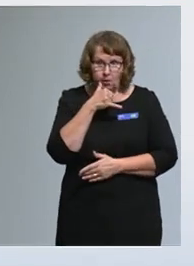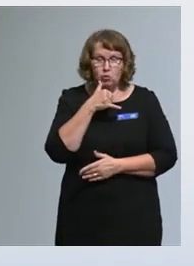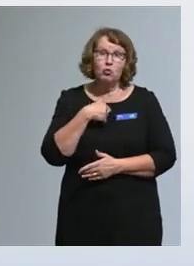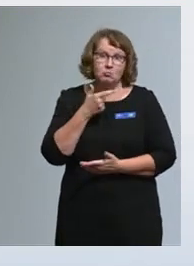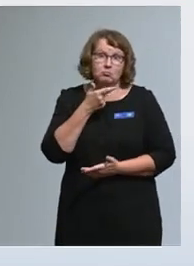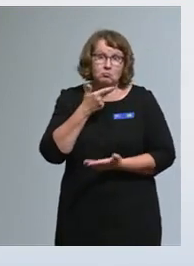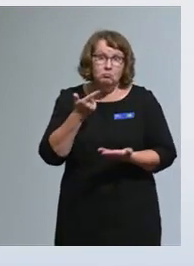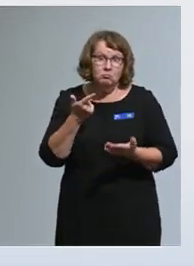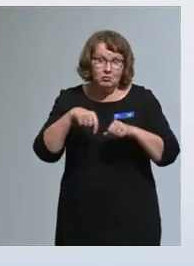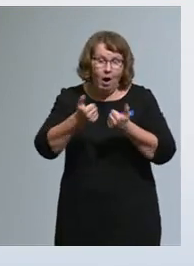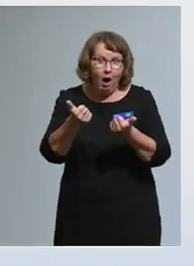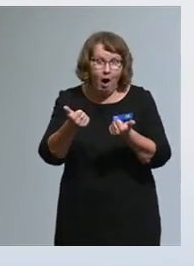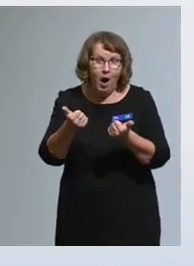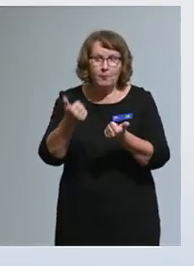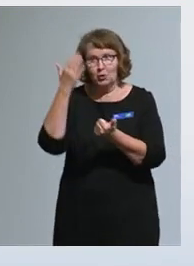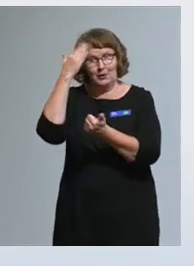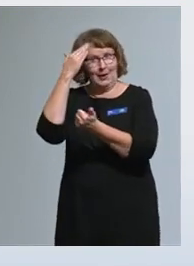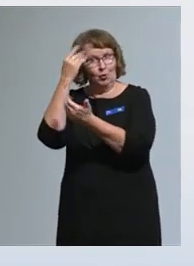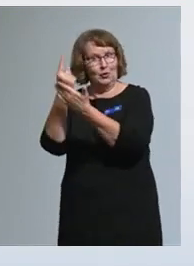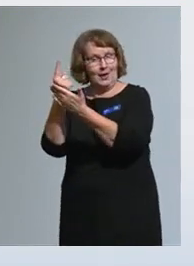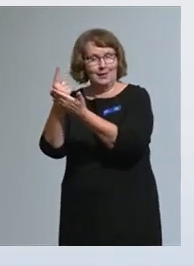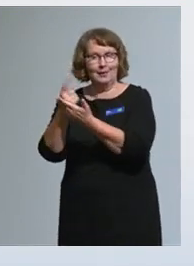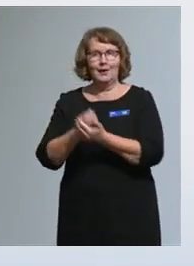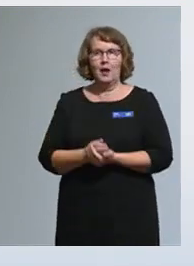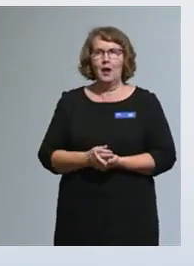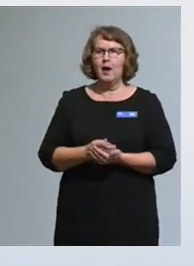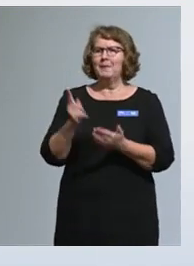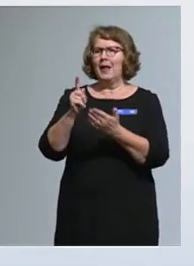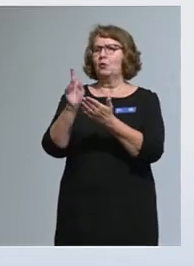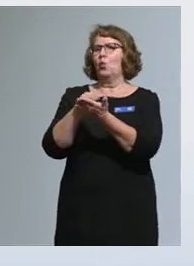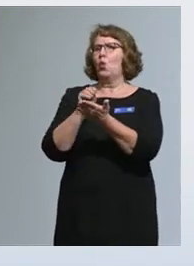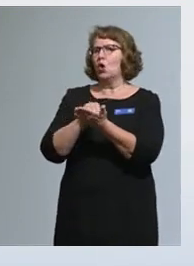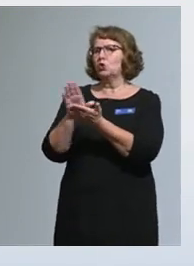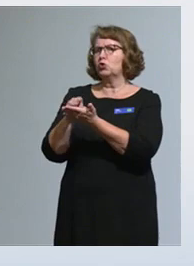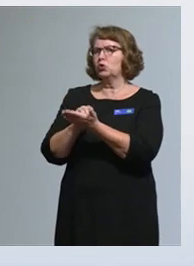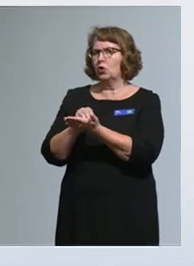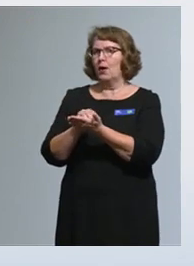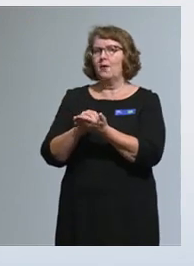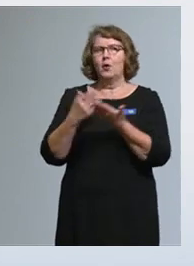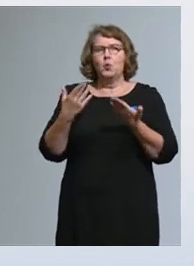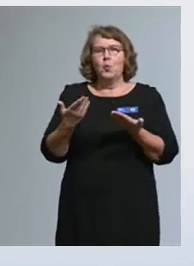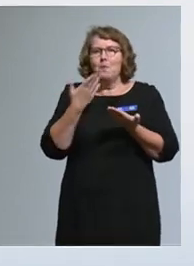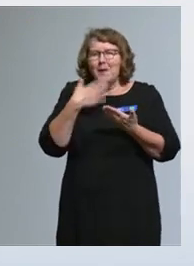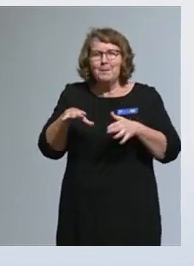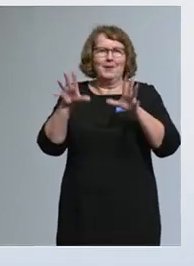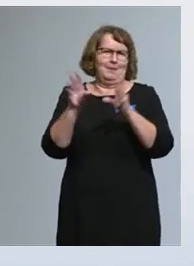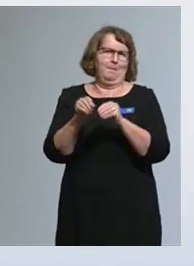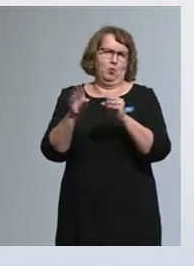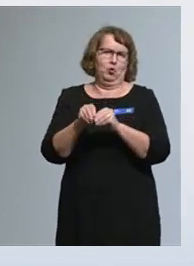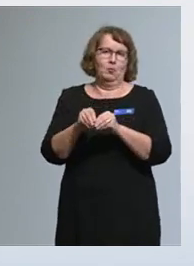Tuloksista voidaan raportoida nykyistä paremmin ja julkinen tieto tulee avoimeksi.